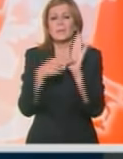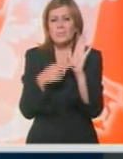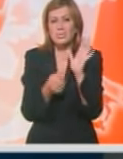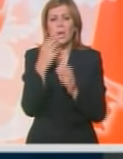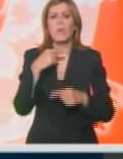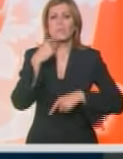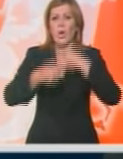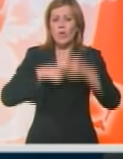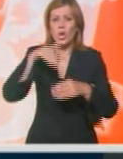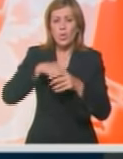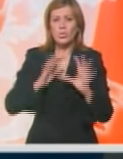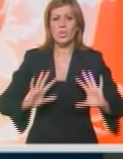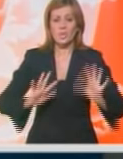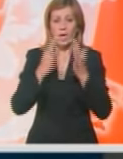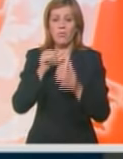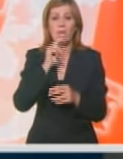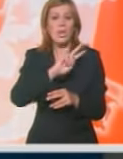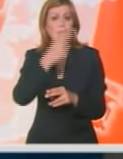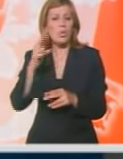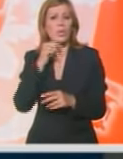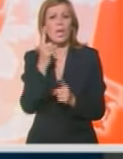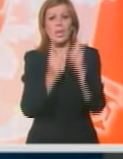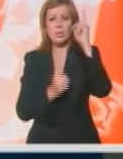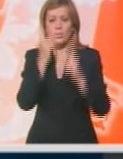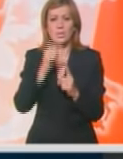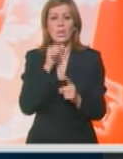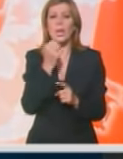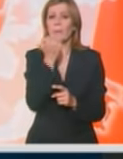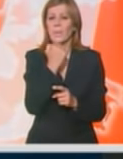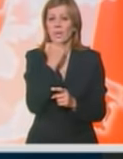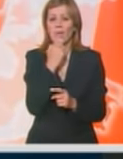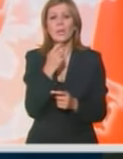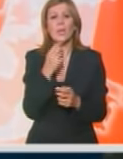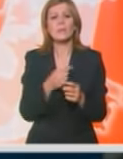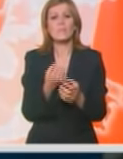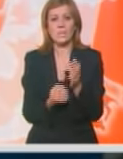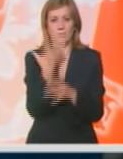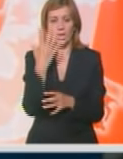motori sa unutrašnjim sagorevanjem i drugi industrijski i privatni izvori.